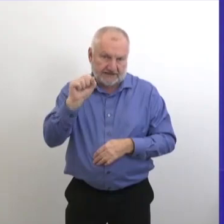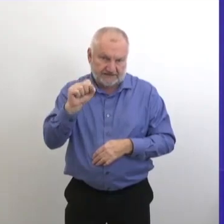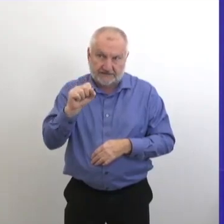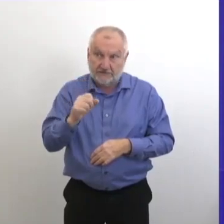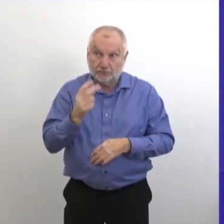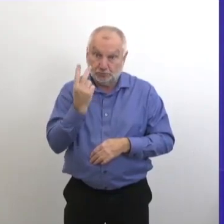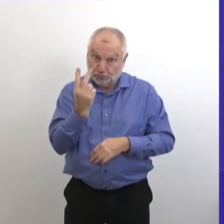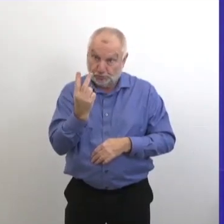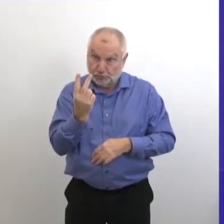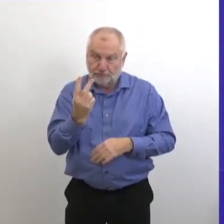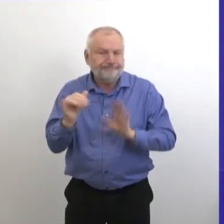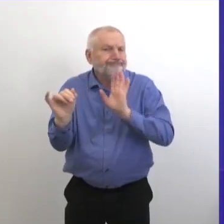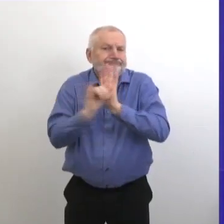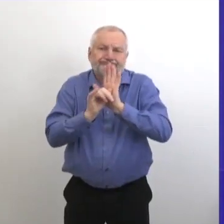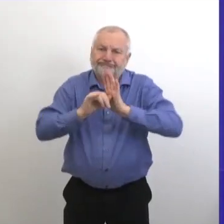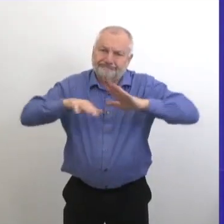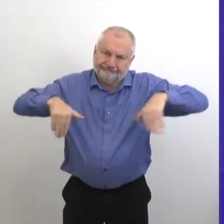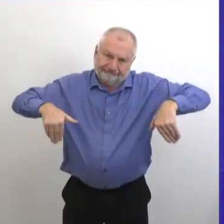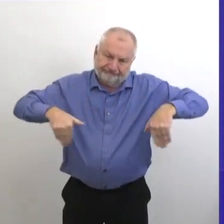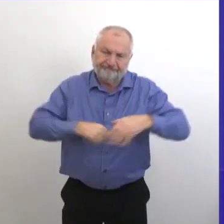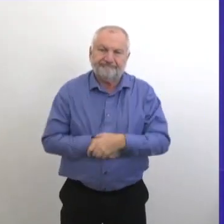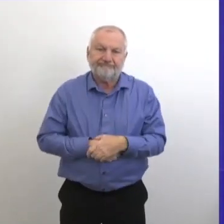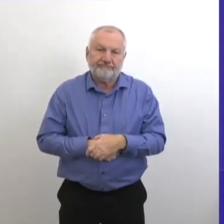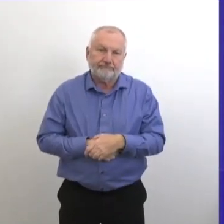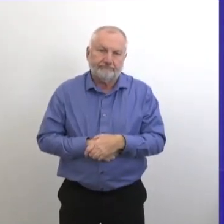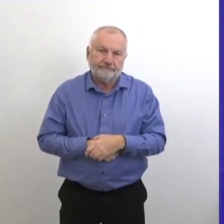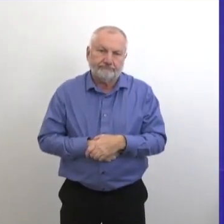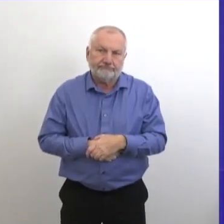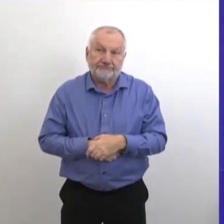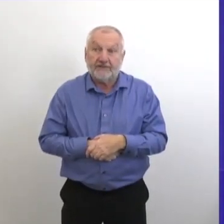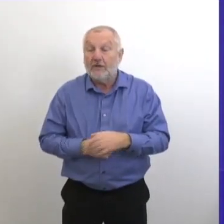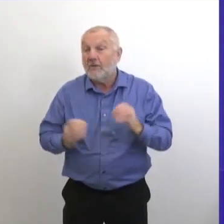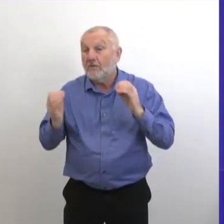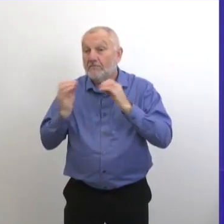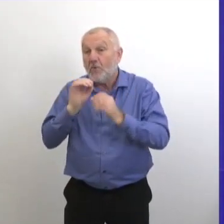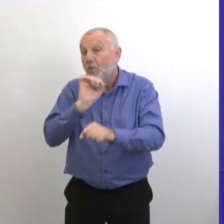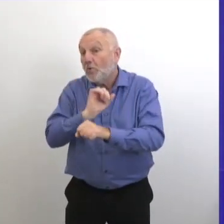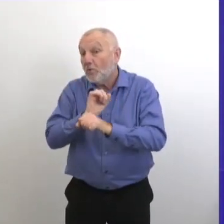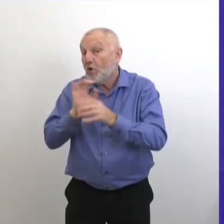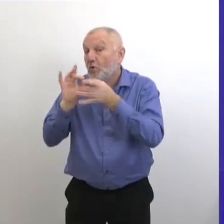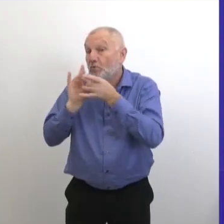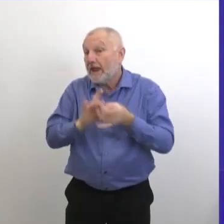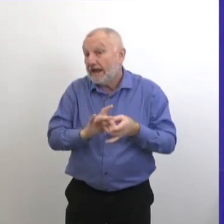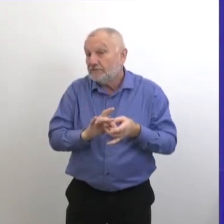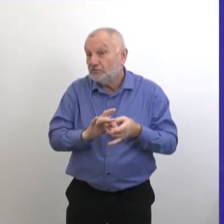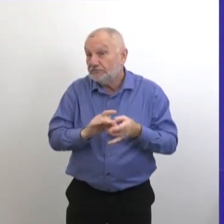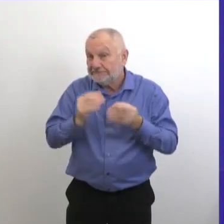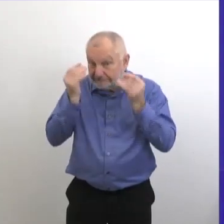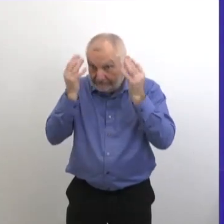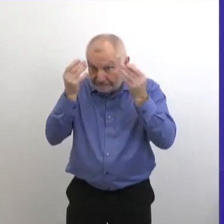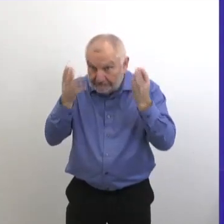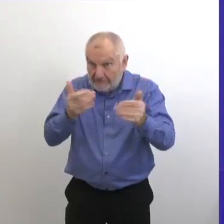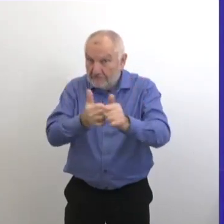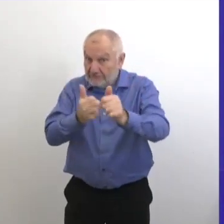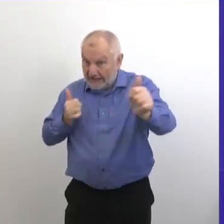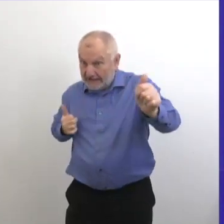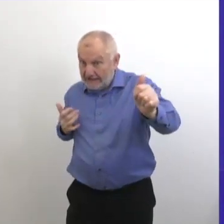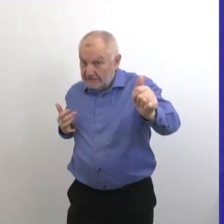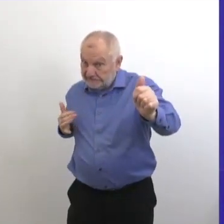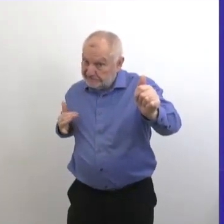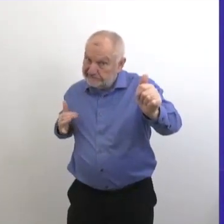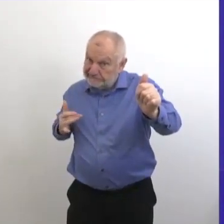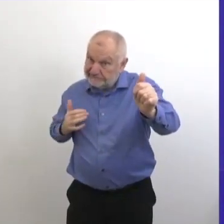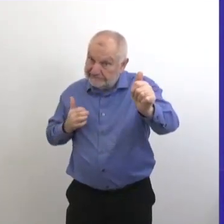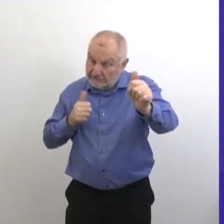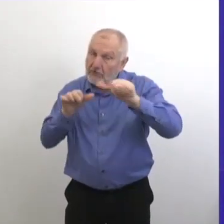'ont pas encore été catégorisées. De plus, il y a plus de travail qui a été fait pour régler un arriéré